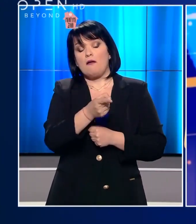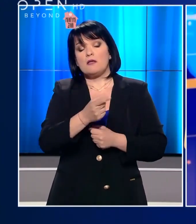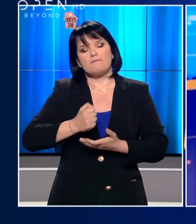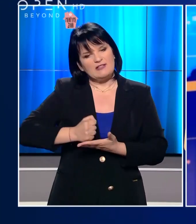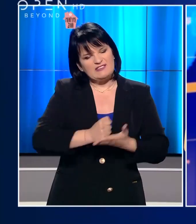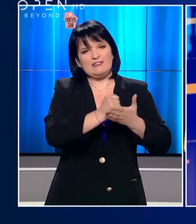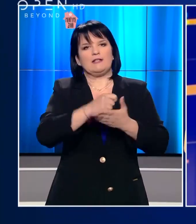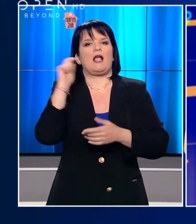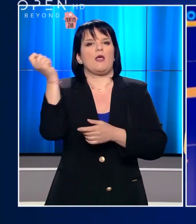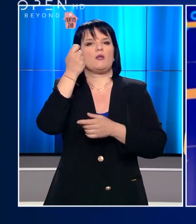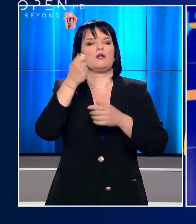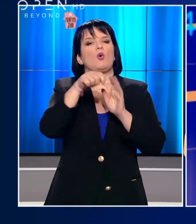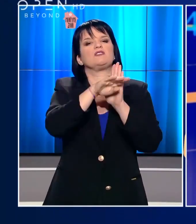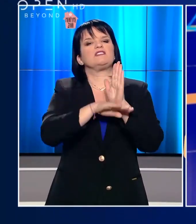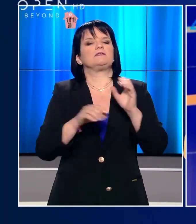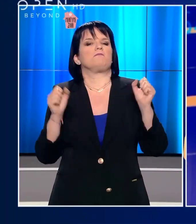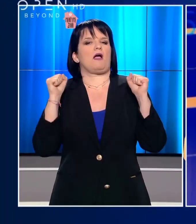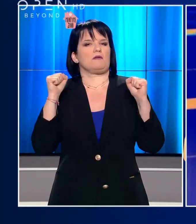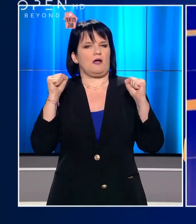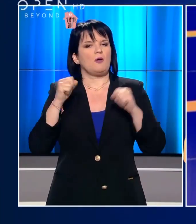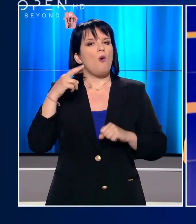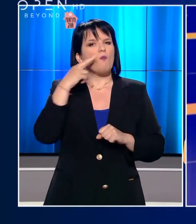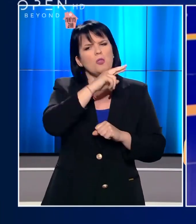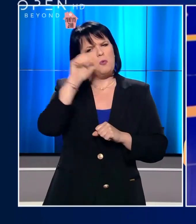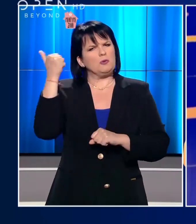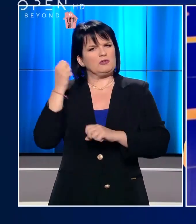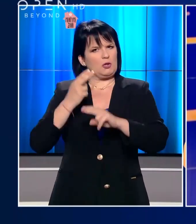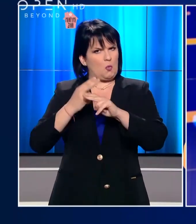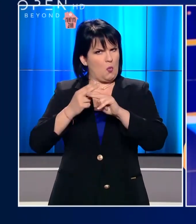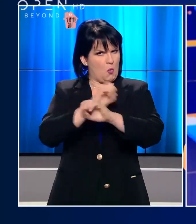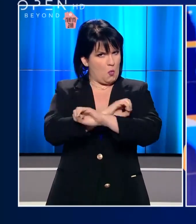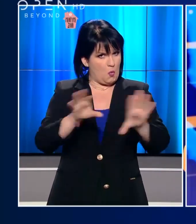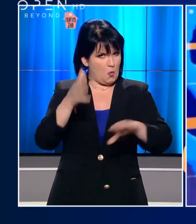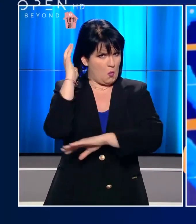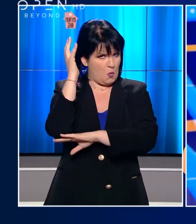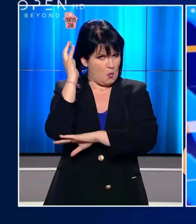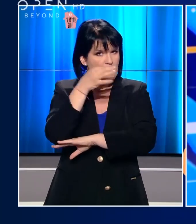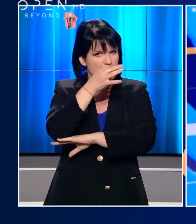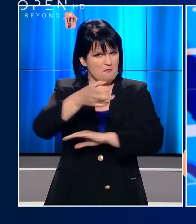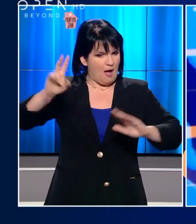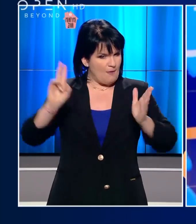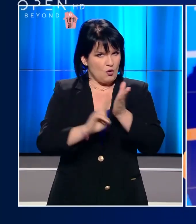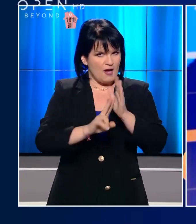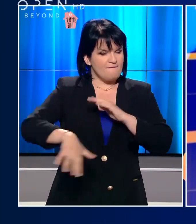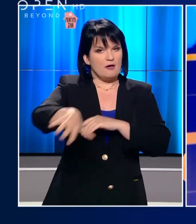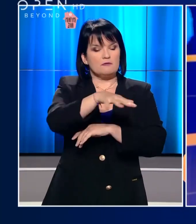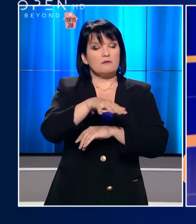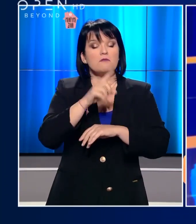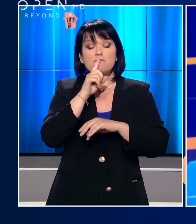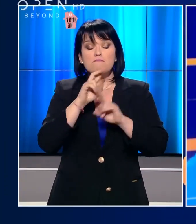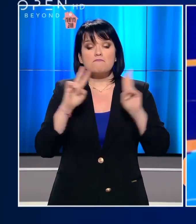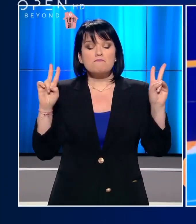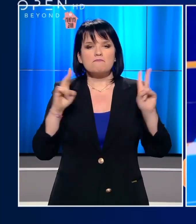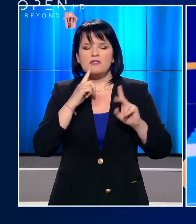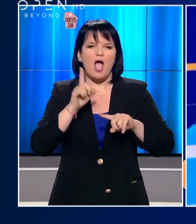ενίσχυση του Εθνικού Συστήματος Υγείας. Ο Πρωθυπουργός, στο χθεσινό μήνυμά του για την απαγόρευση της κυκλοφορίας, ξεκαθάρισε πως δεν θα